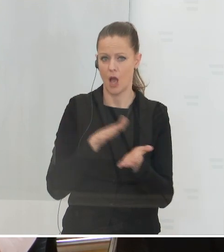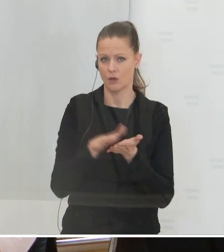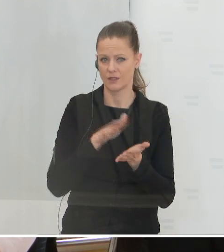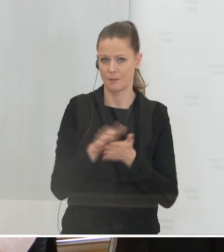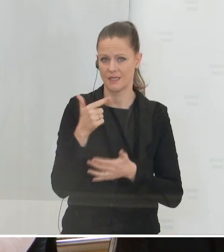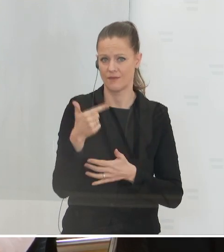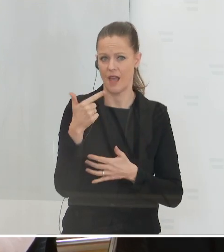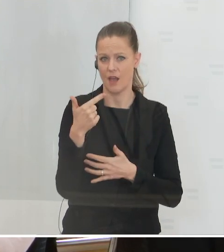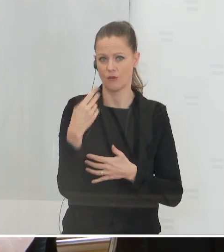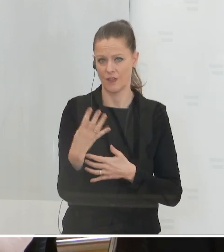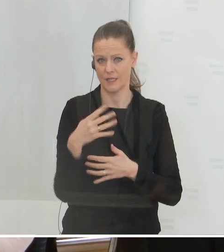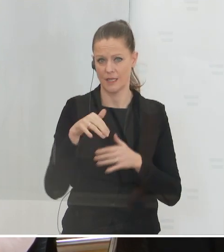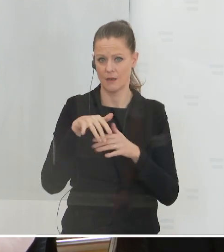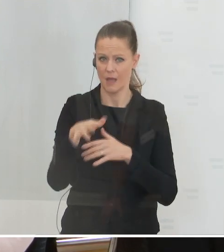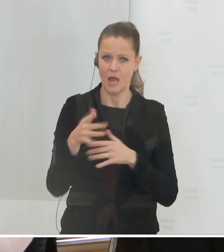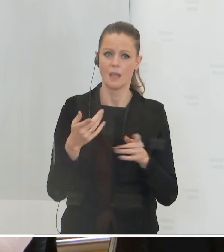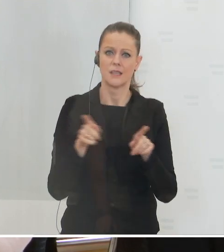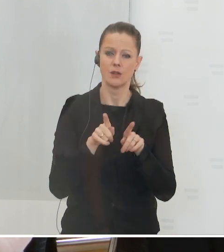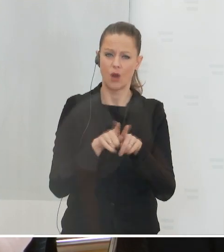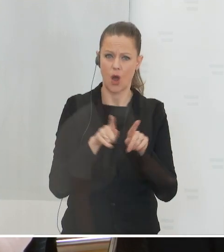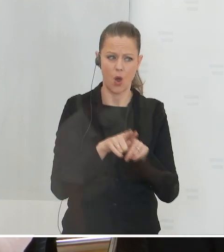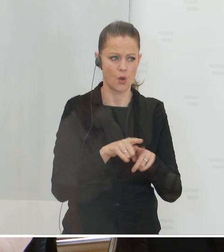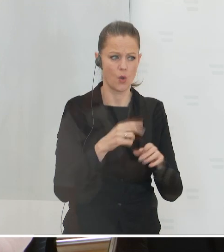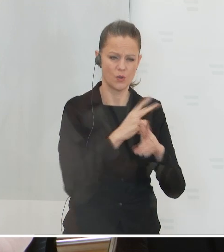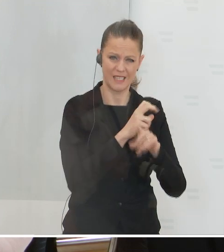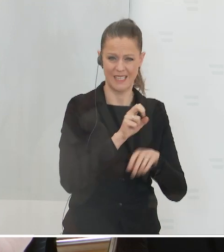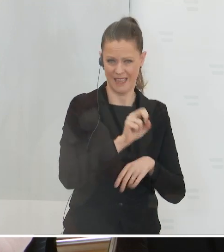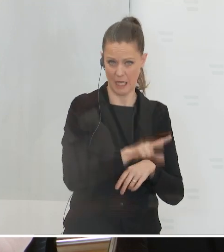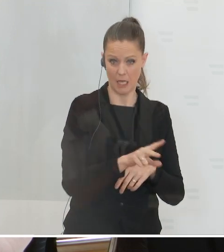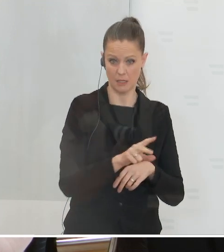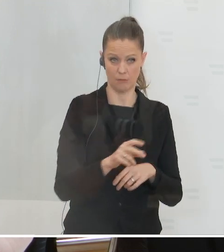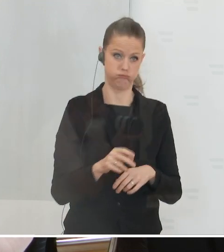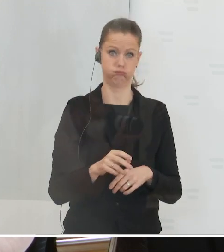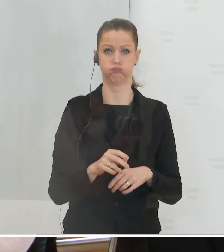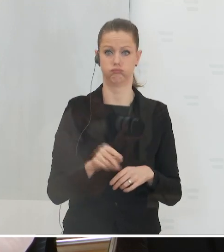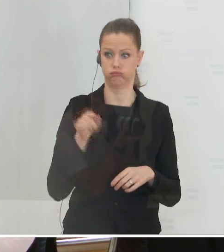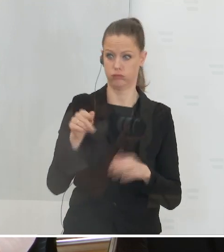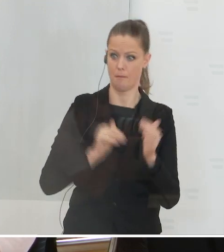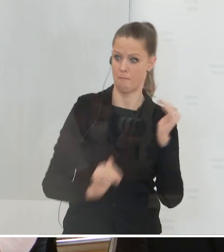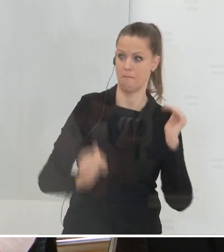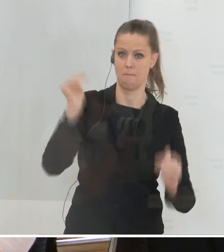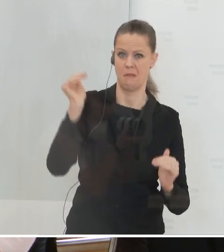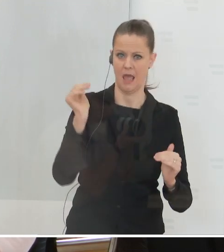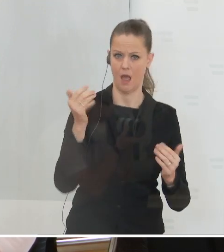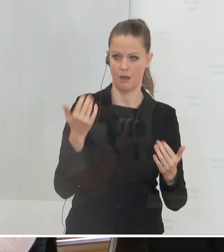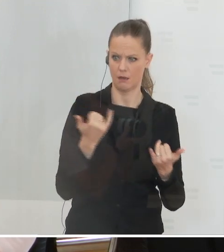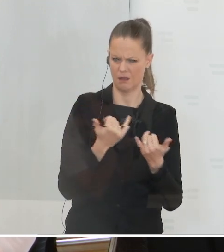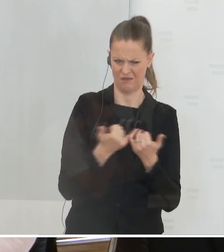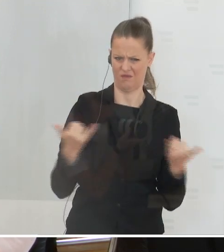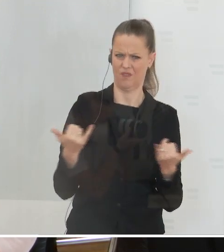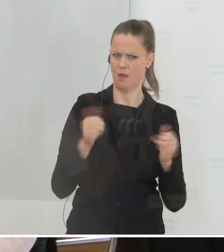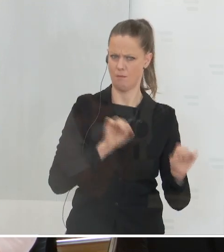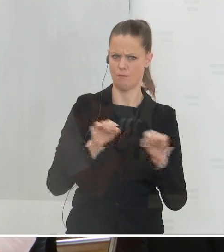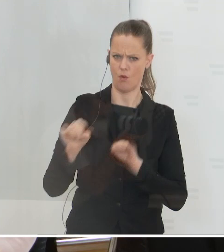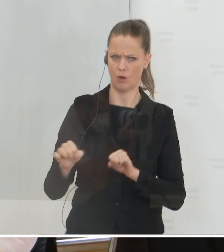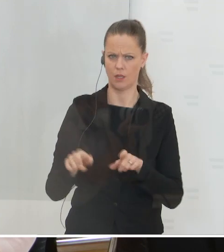Österreich 13. Das ist doch proportional deutlich mehr. Wie erklären Sie sich das? Und außerdem hat